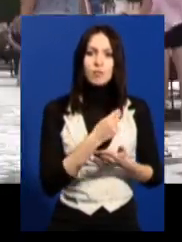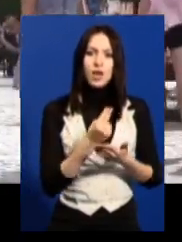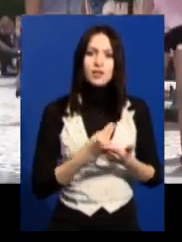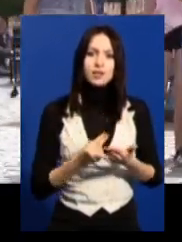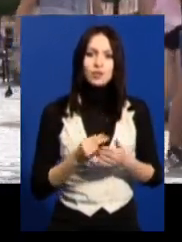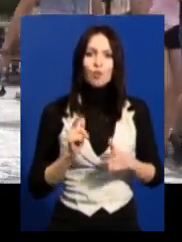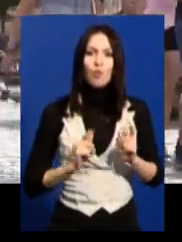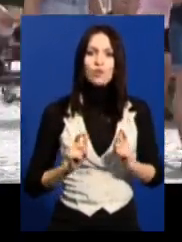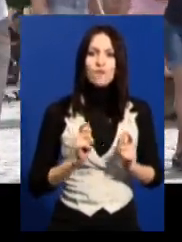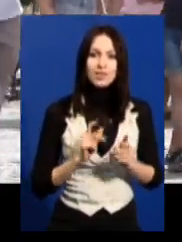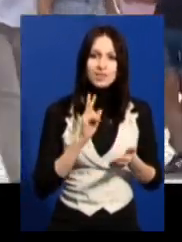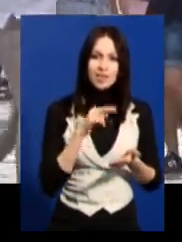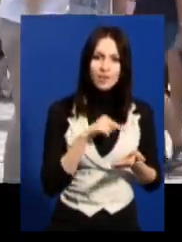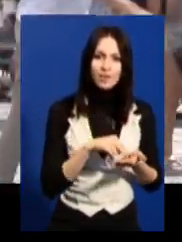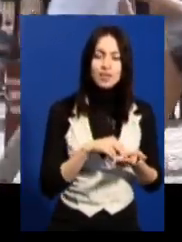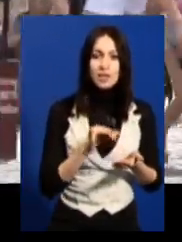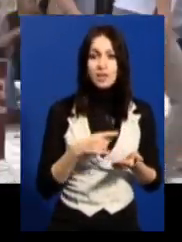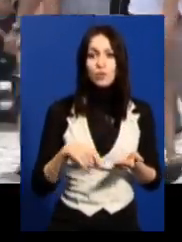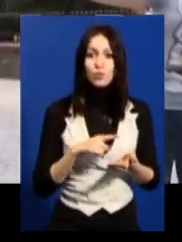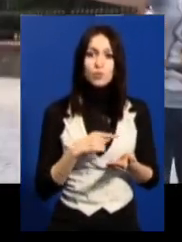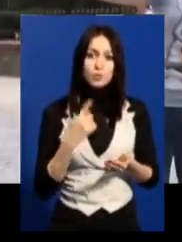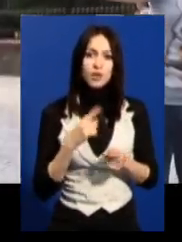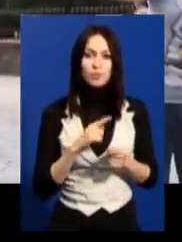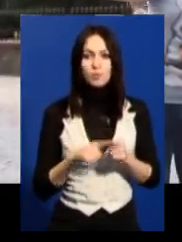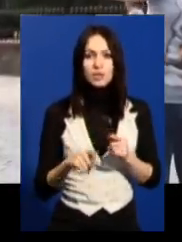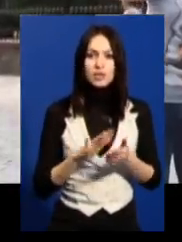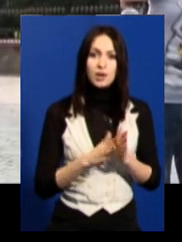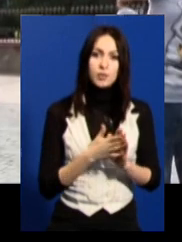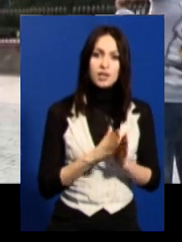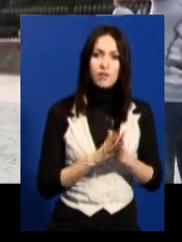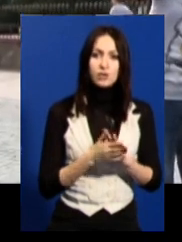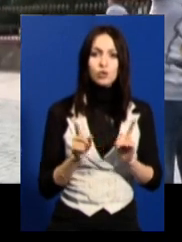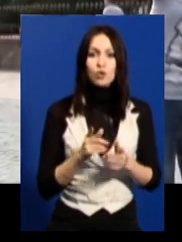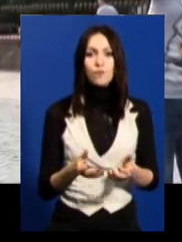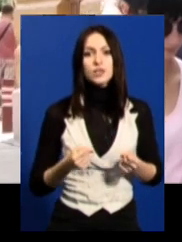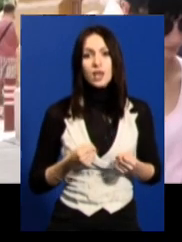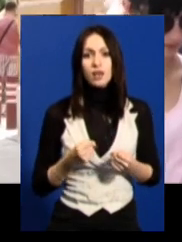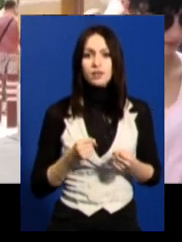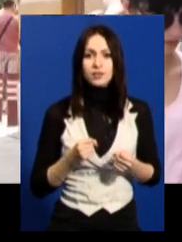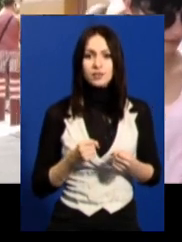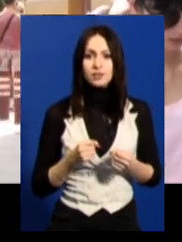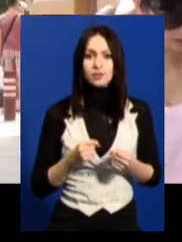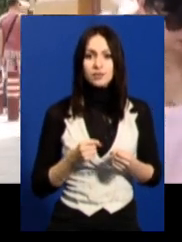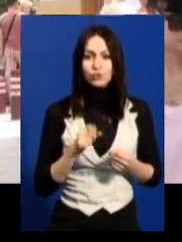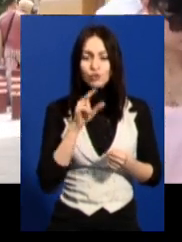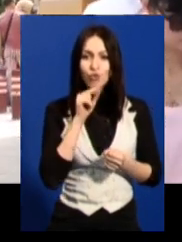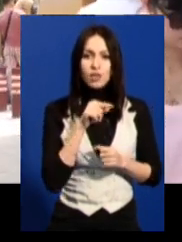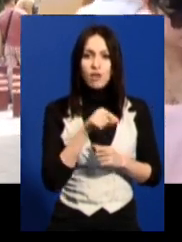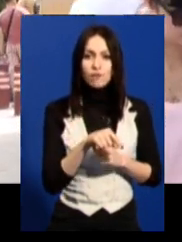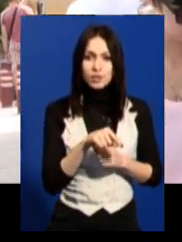університетом. І ми швидко передомовлялися, щоб взяти саме Чернівці.